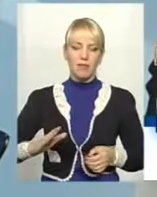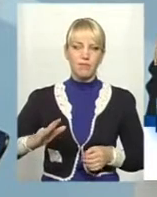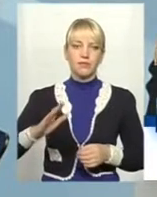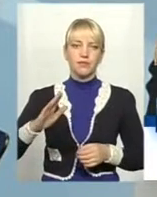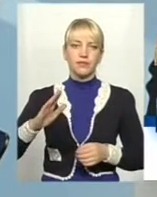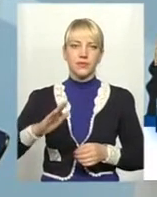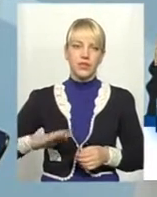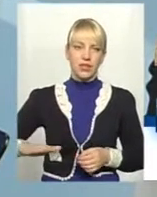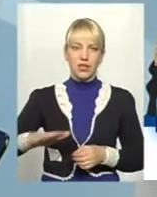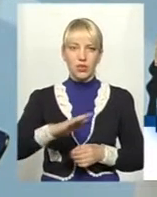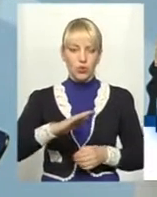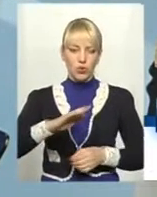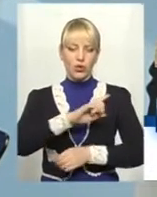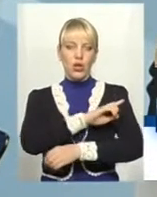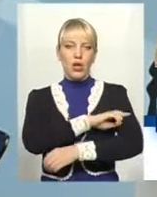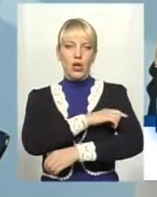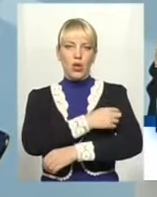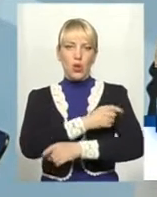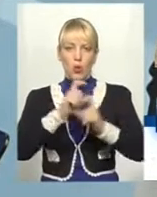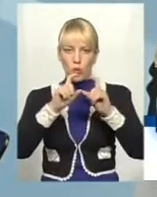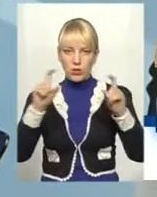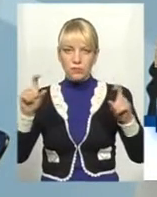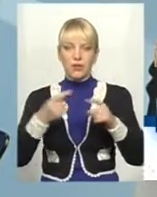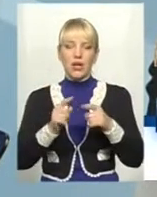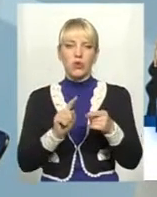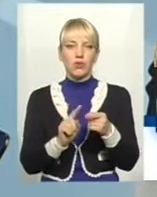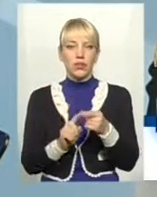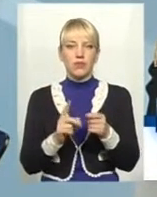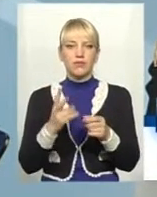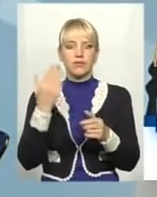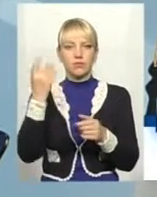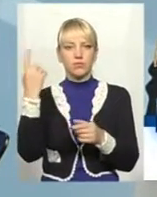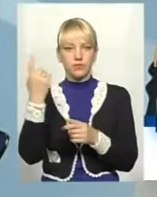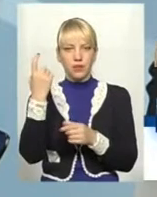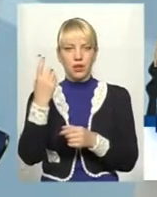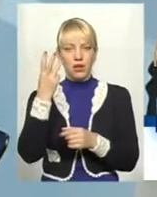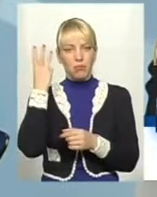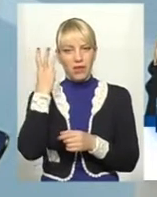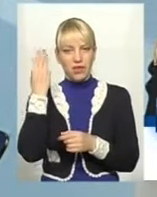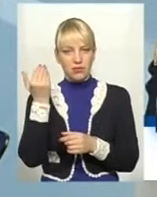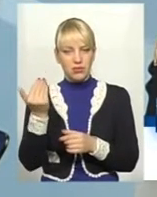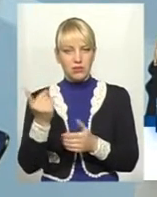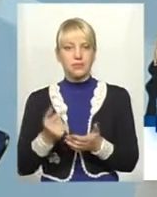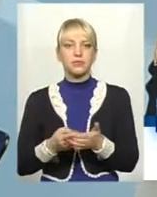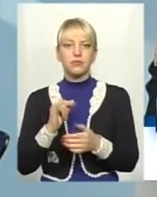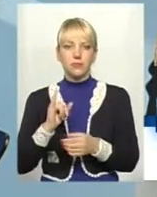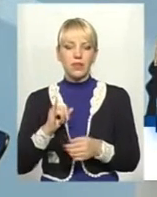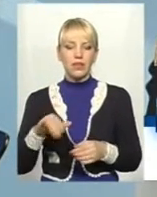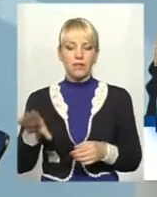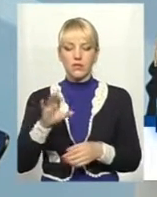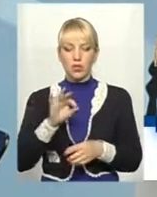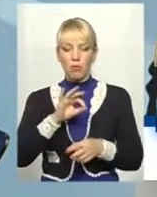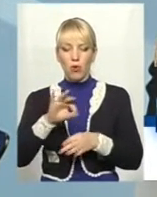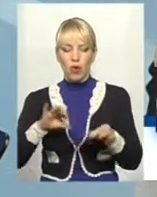КЕФ міста Хмельницького. Для того, щоб здійснити будівельні роботи, ми повинні, по-перше, всю проєктну документацію